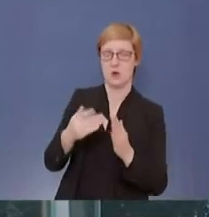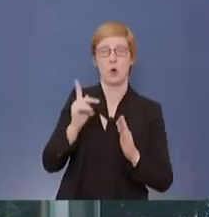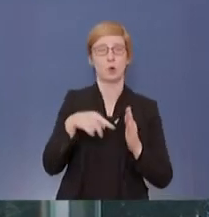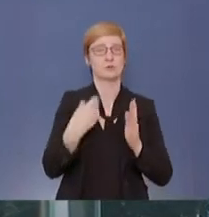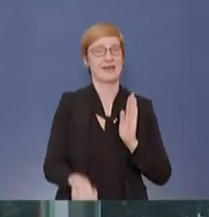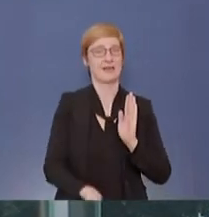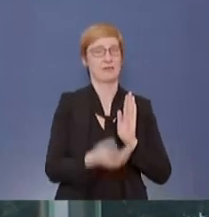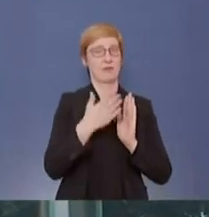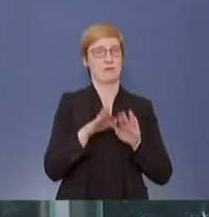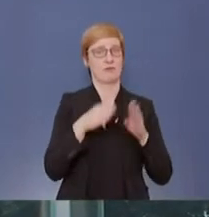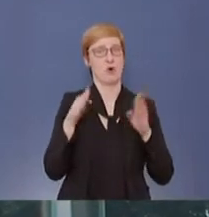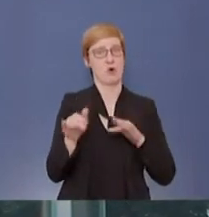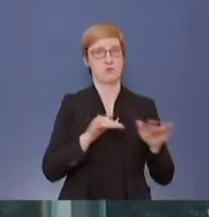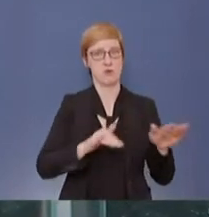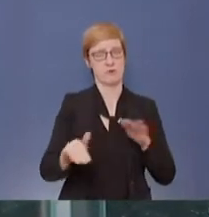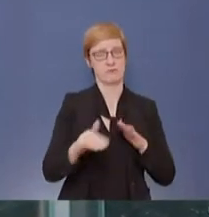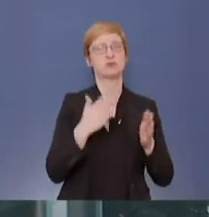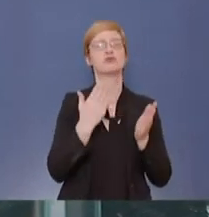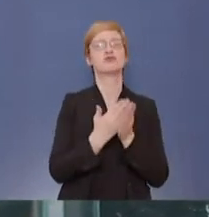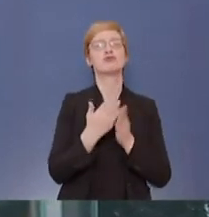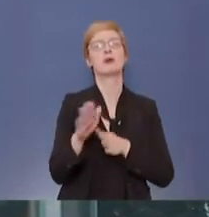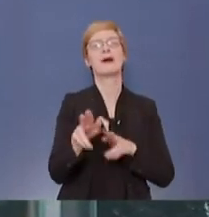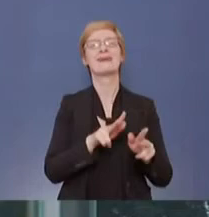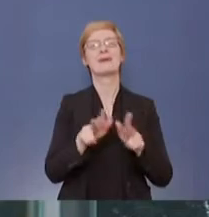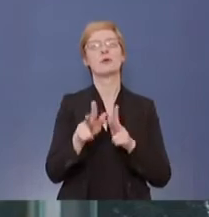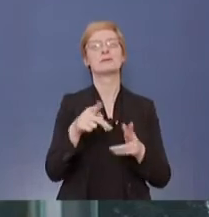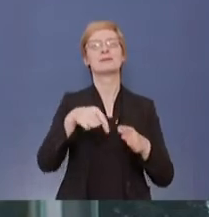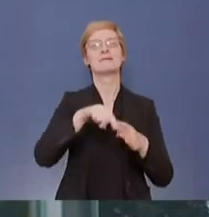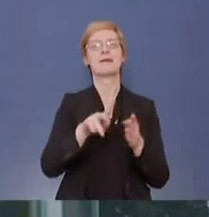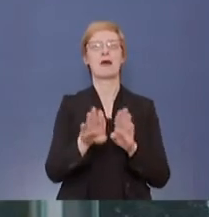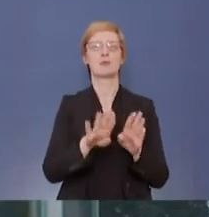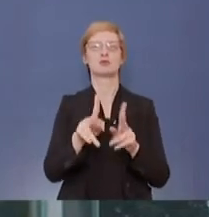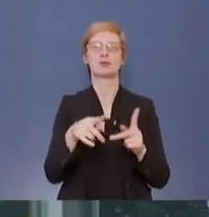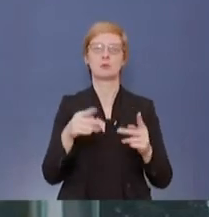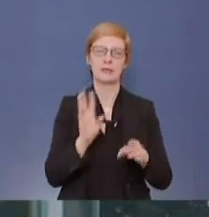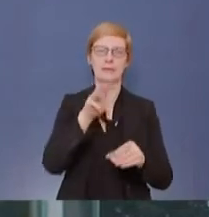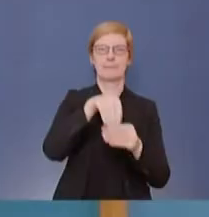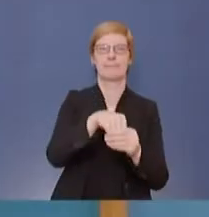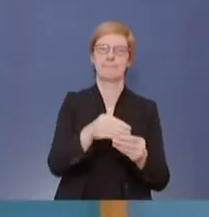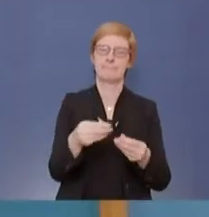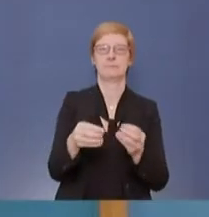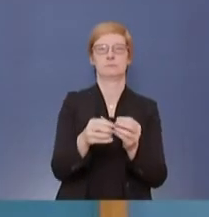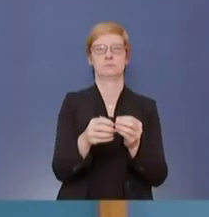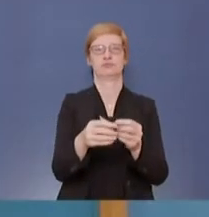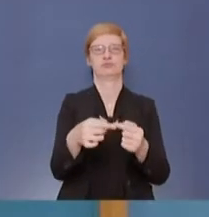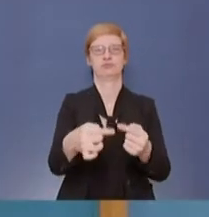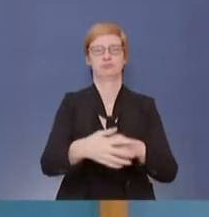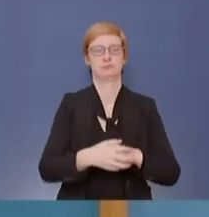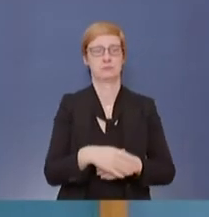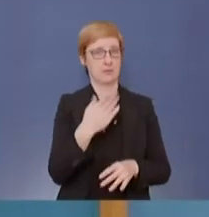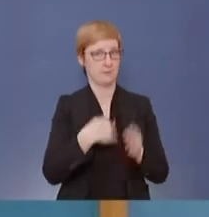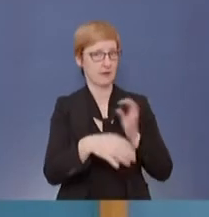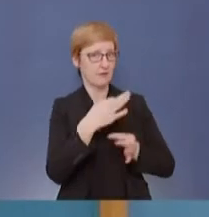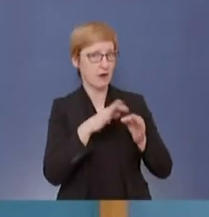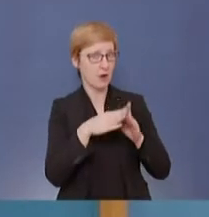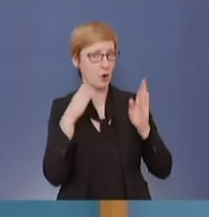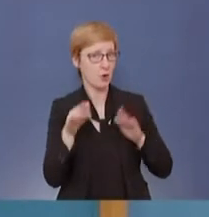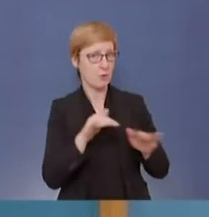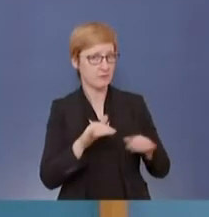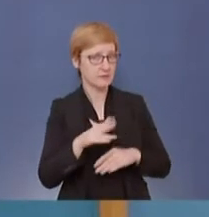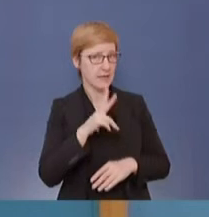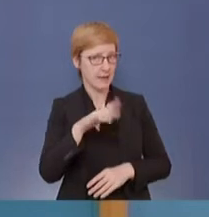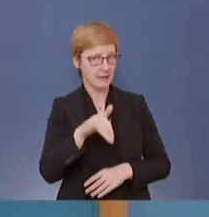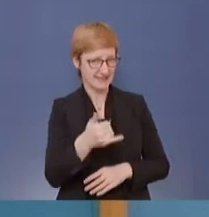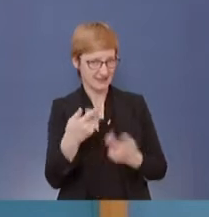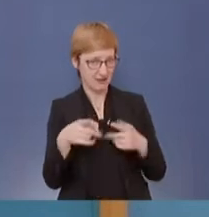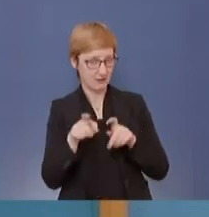befindet sich in der regierungsinternen Abstimmung. Gibt es weitere Fragen zum Thema Homeoffice? Bleiben wir erst mal dabei. Herr Jessen, zu einem